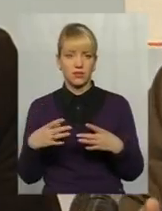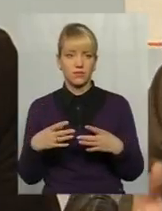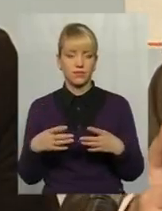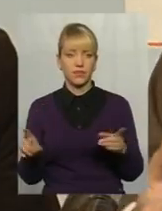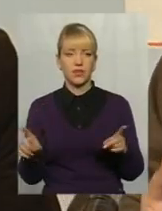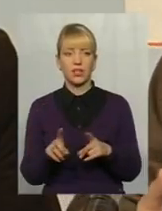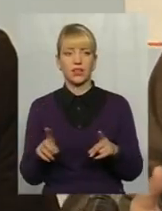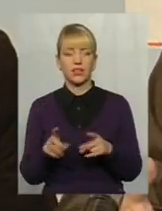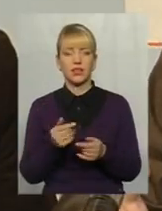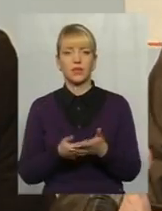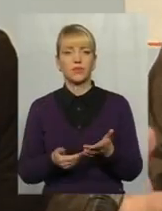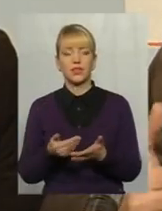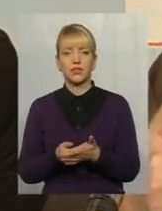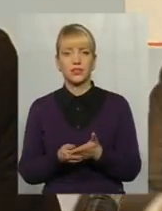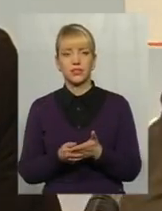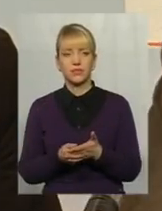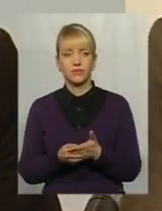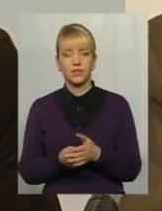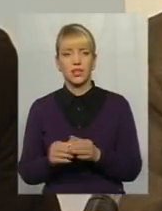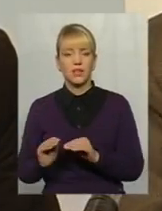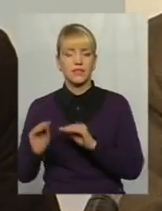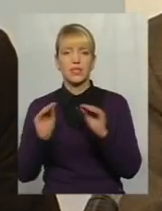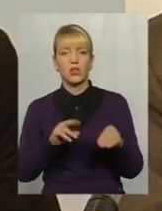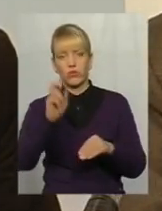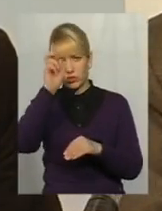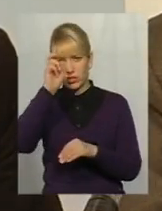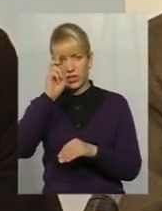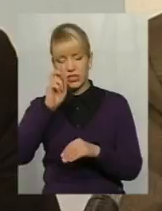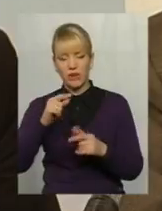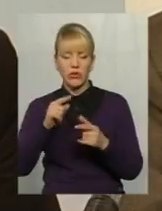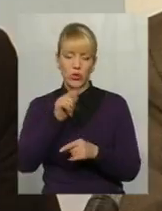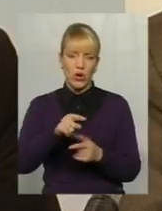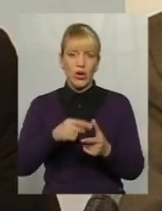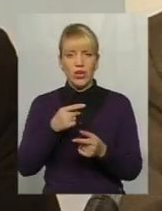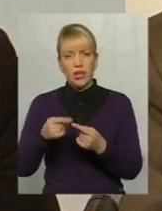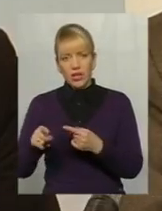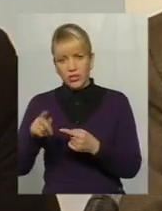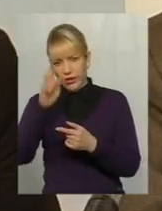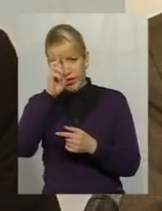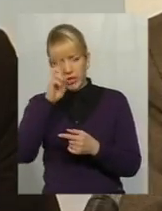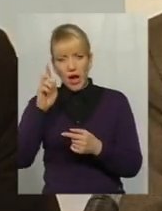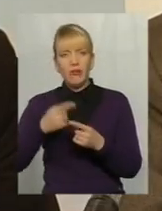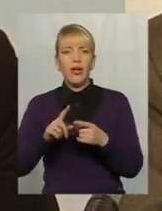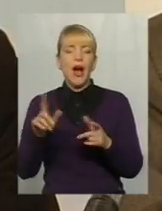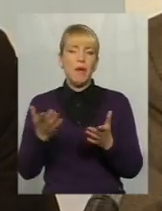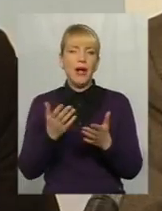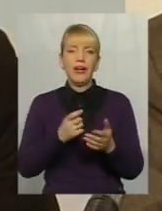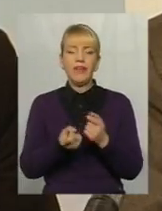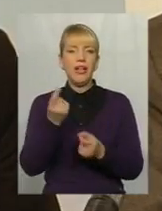наприклад, встановлюються державою тією чи іншою, і ті, які виникають самі.